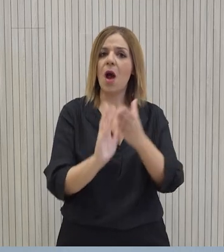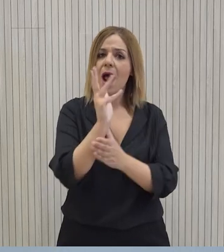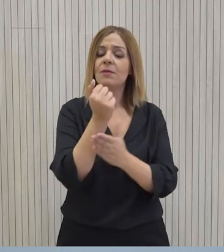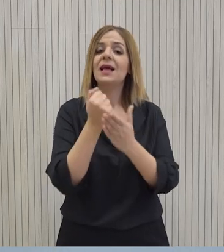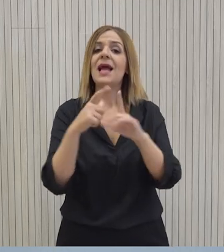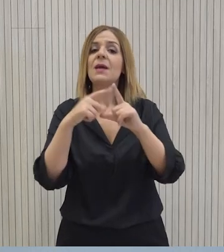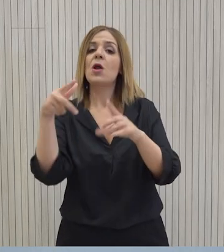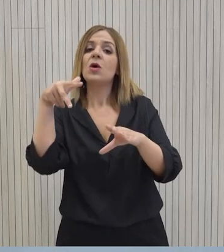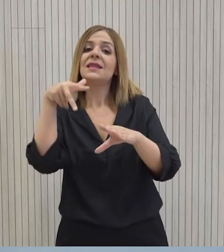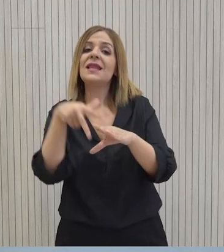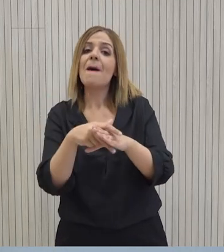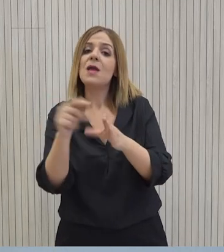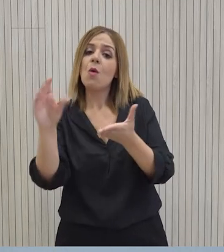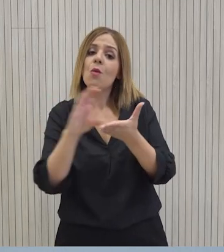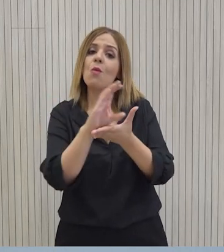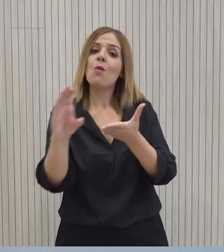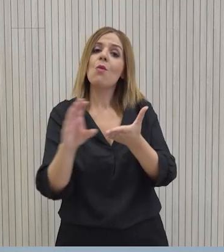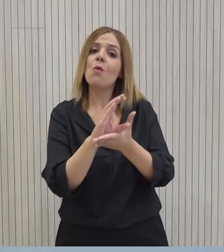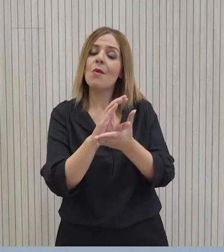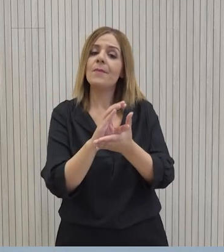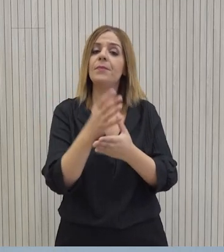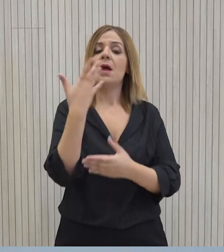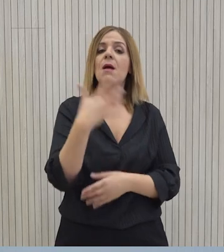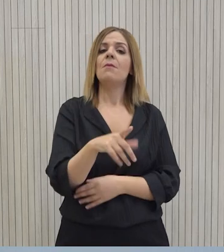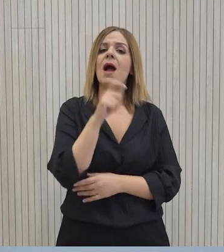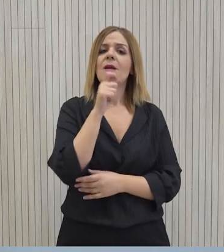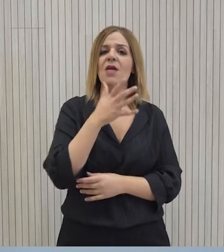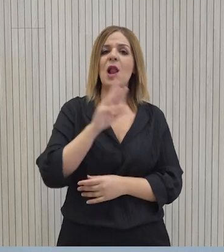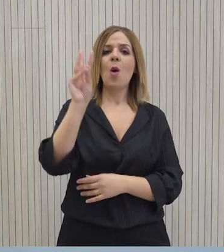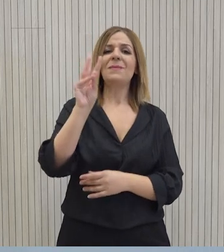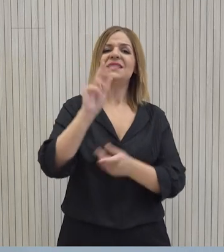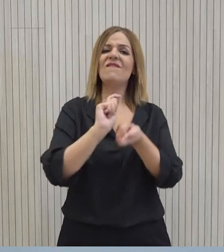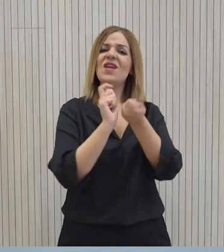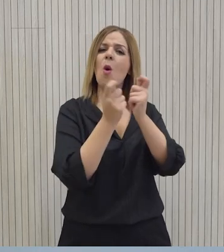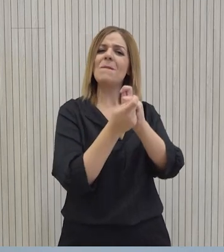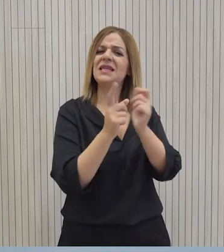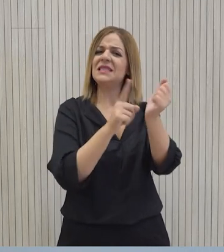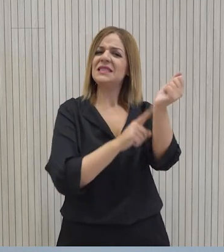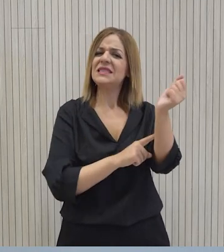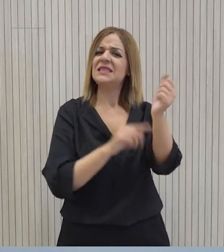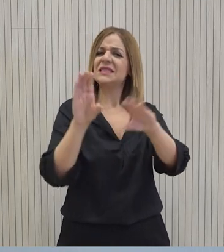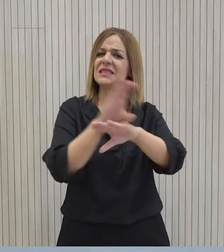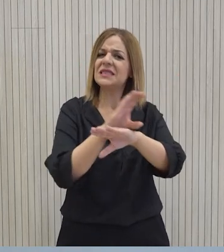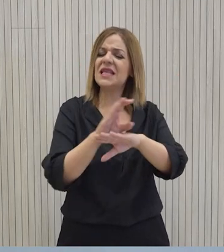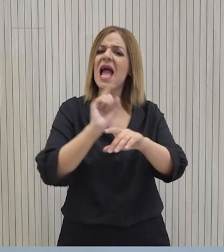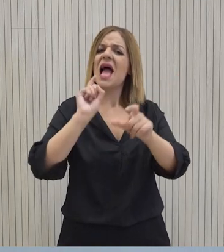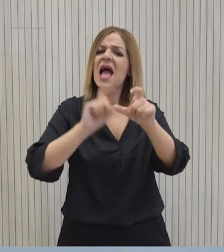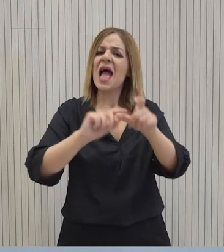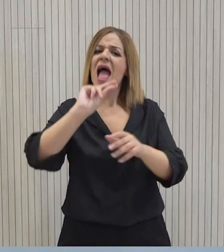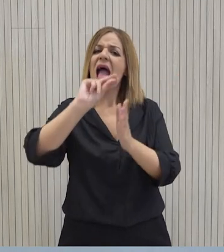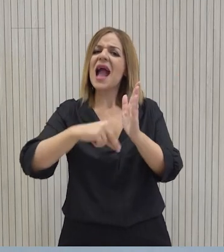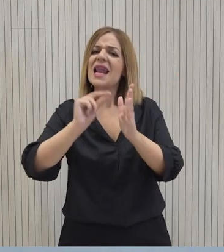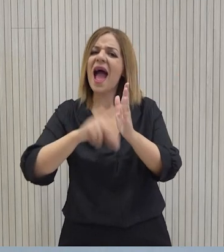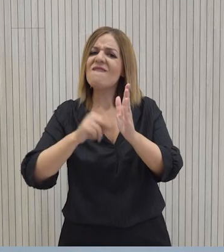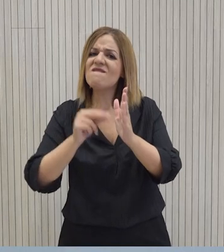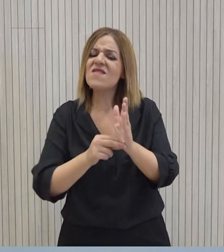Χρηματοδότησης Κεφαλαίου. Έγινε αναφορά επίσης και για την ψηφιοποίηση των διαδικασιών που σχετίζονται με την εγγραφή εταιρεών και την απόκτηση